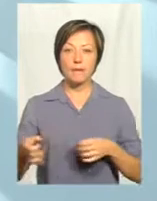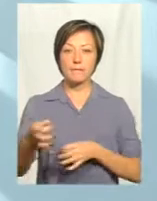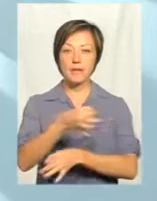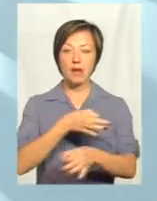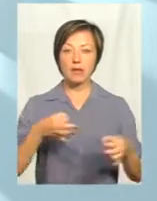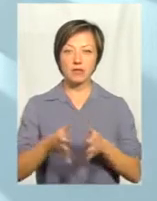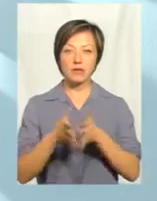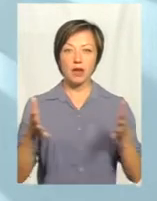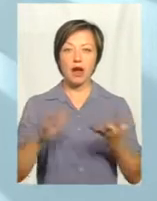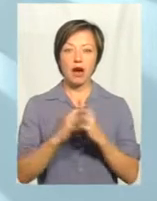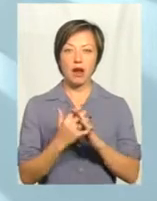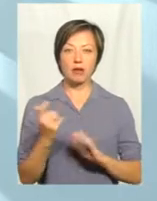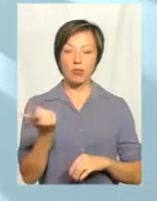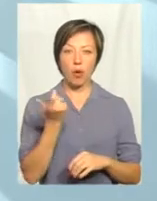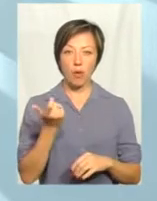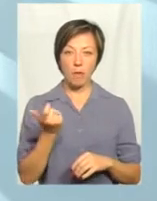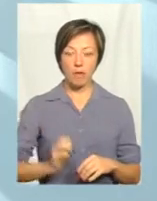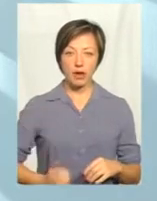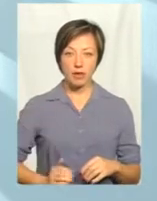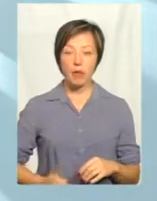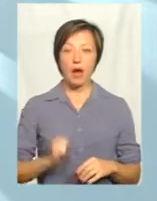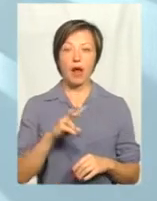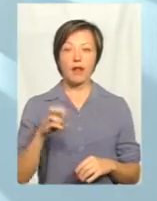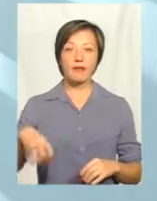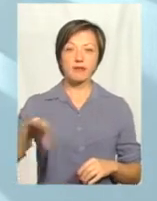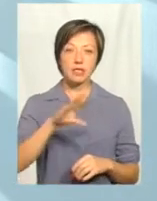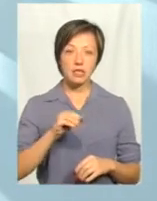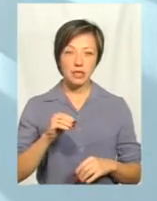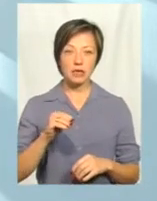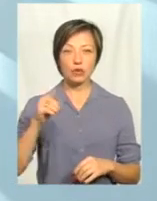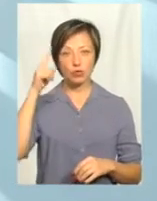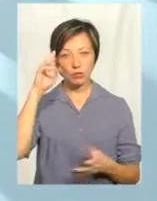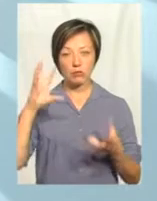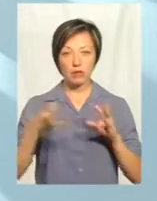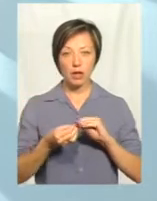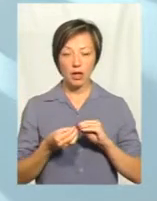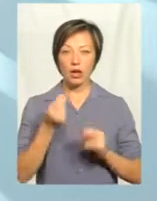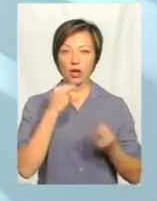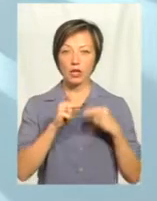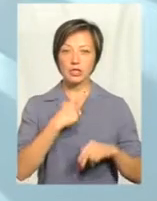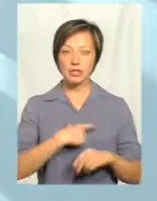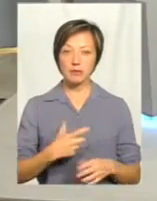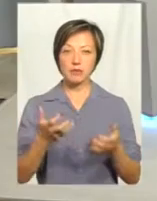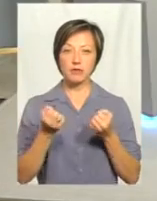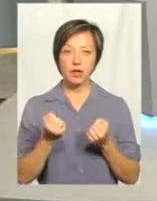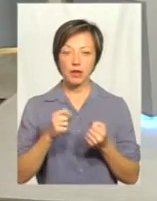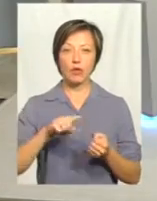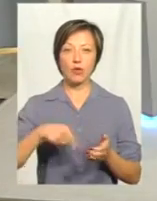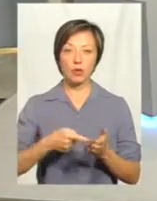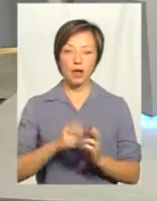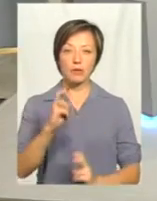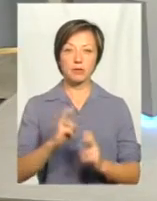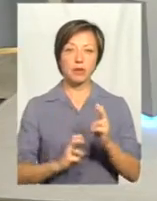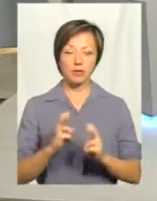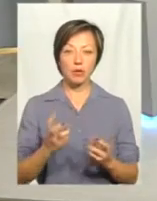із великими аграрними компаніями, але всі приходять до думки, що краще, щоб на себе взяла на комунальне підприємство